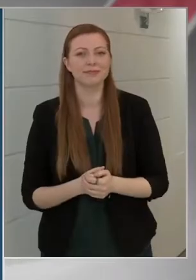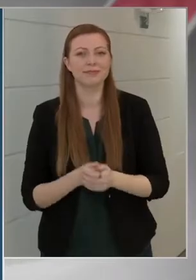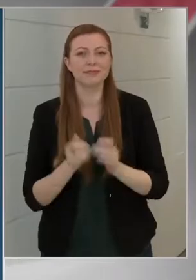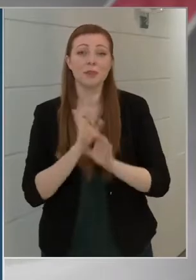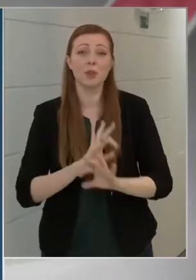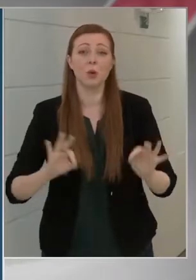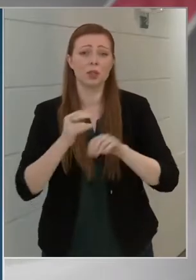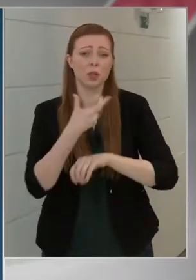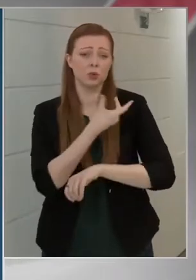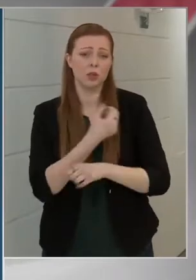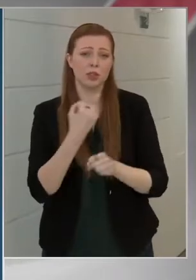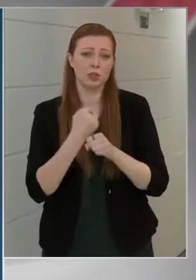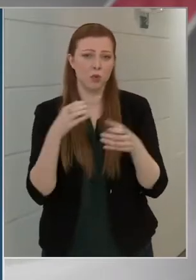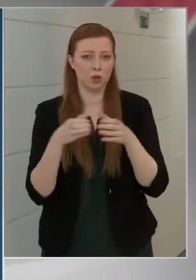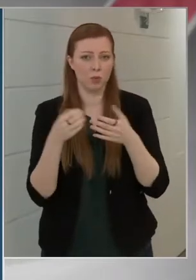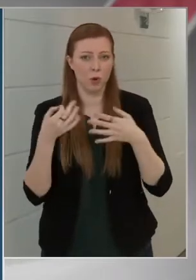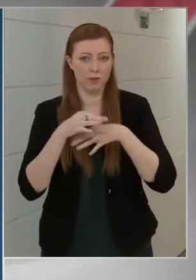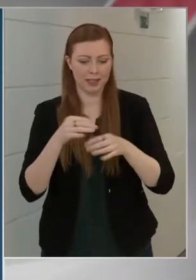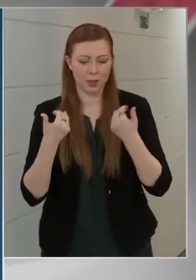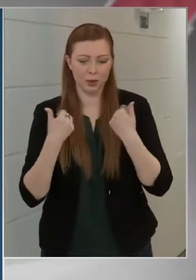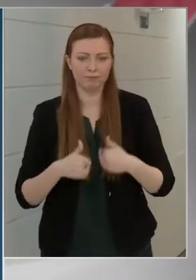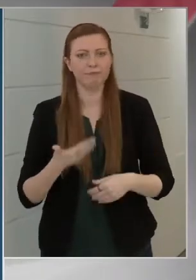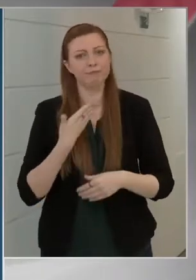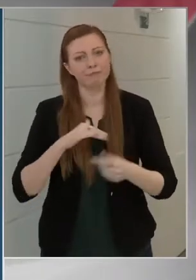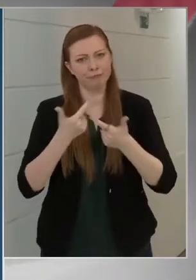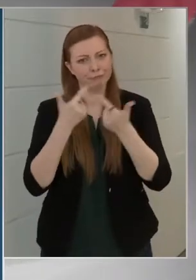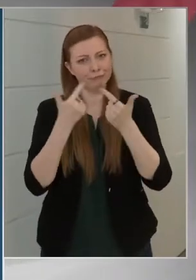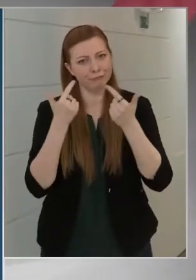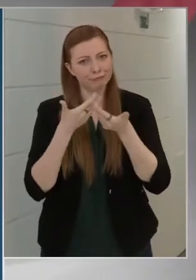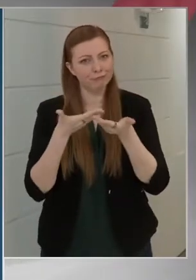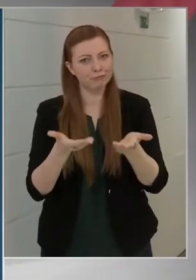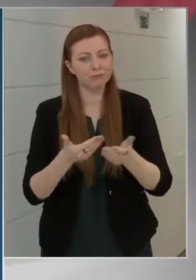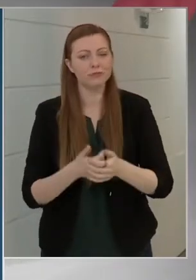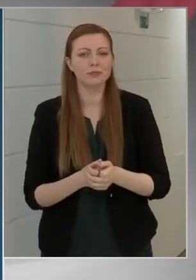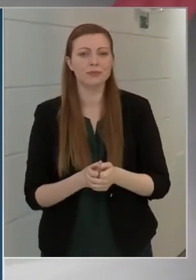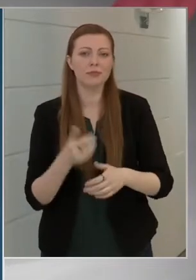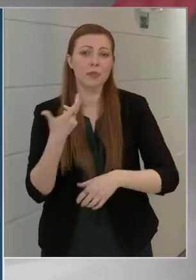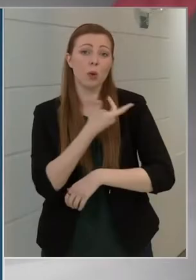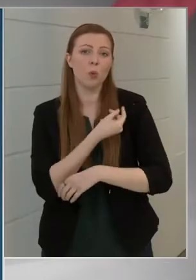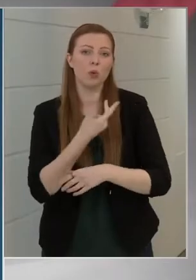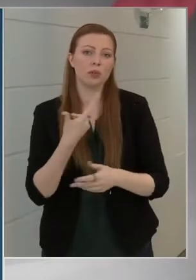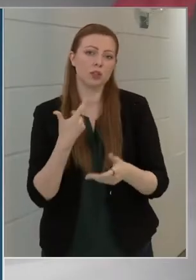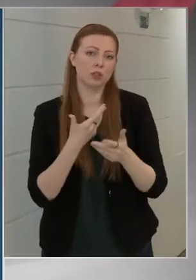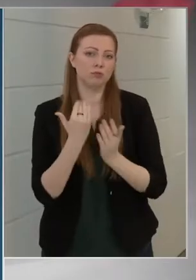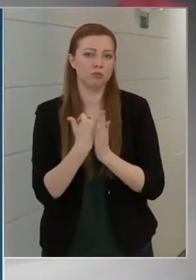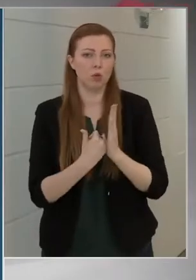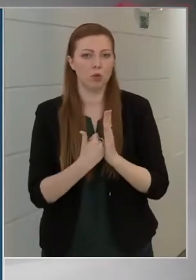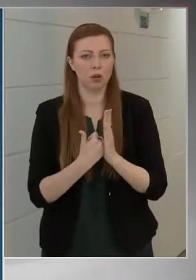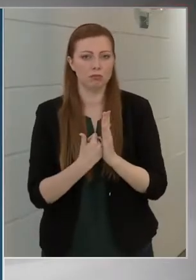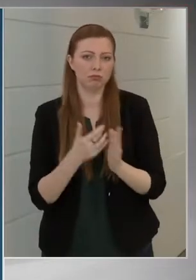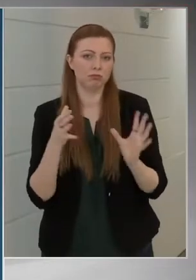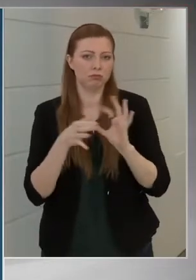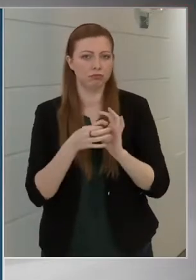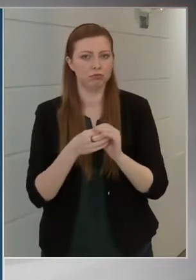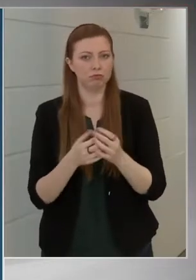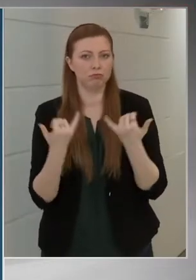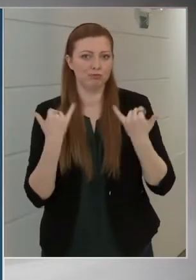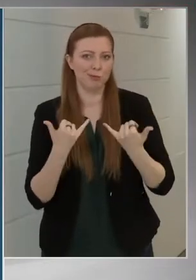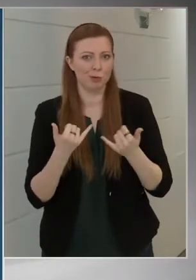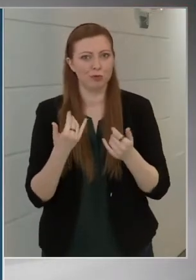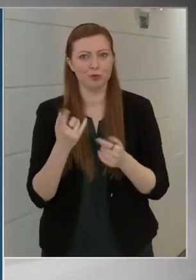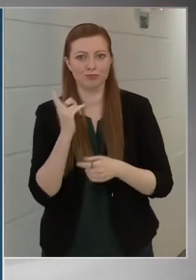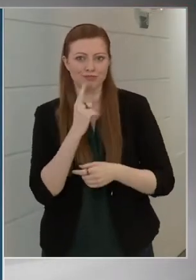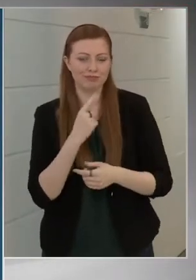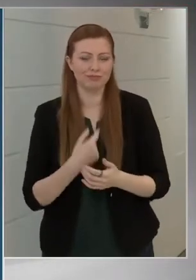Országos Oltási Munkacsoport vezetőjeként szeretném Önöket tájékoztatni az oltási programmal kapcsolatos aktualitásokról, illetve